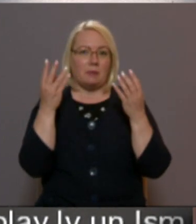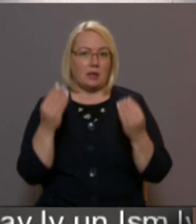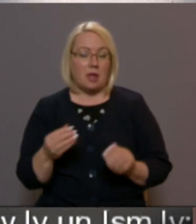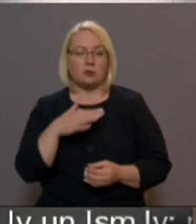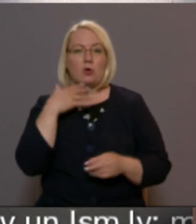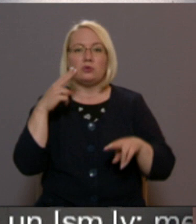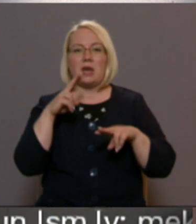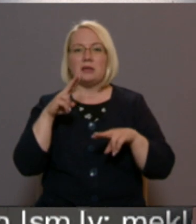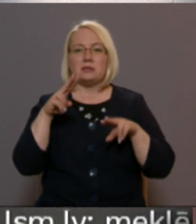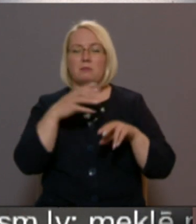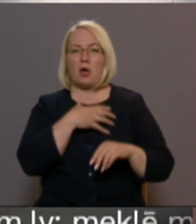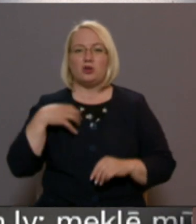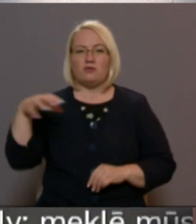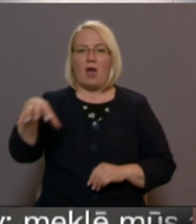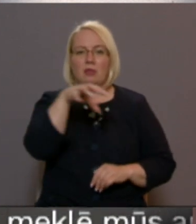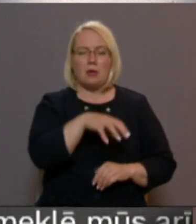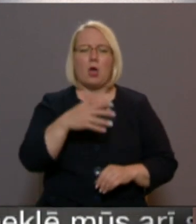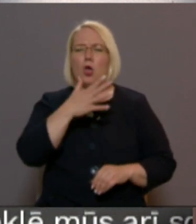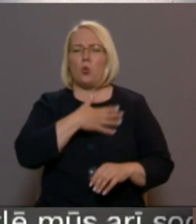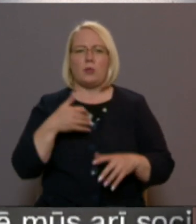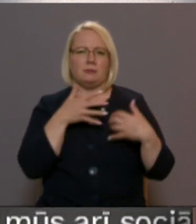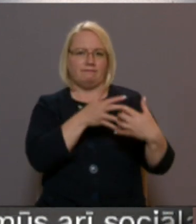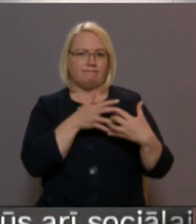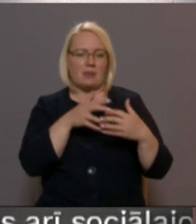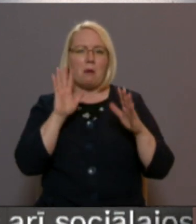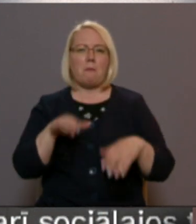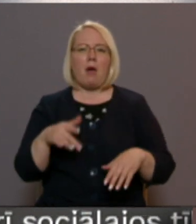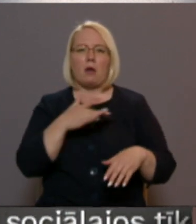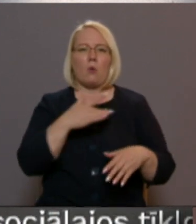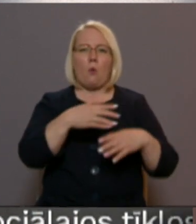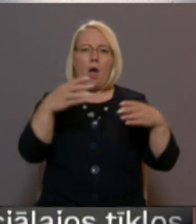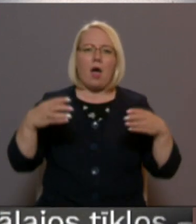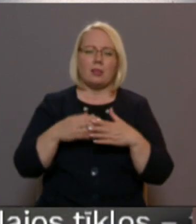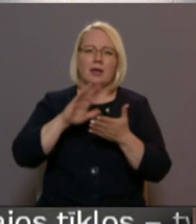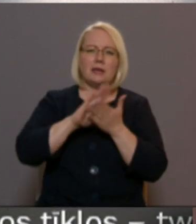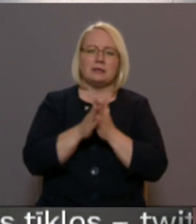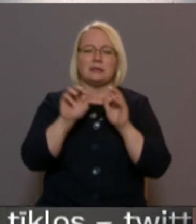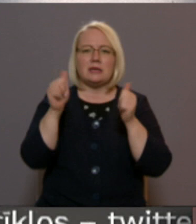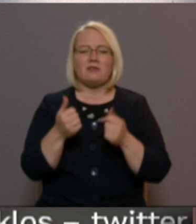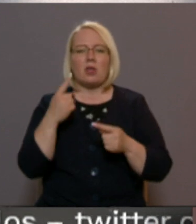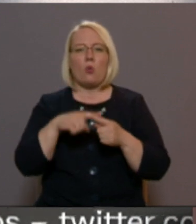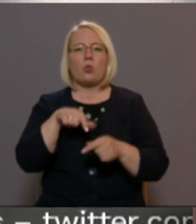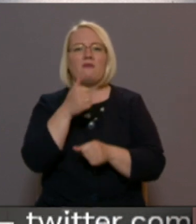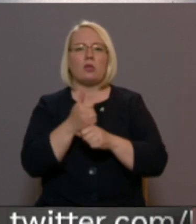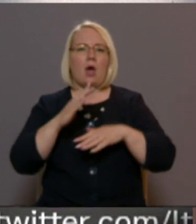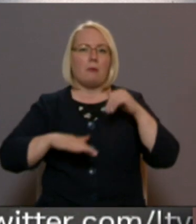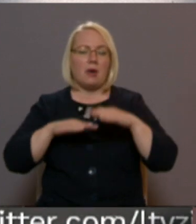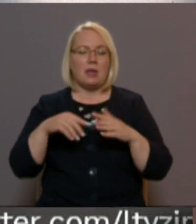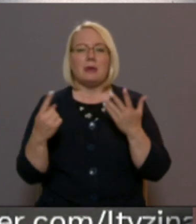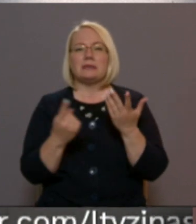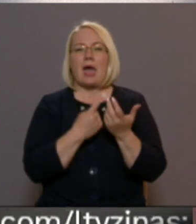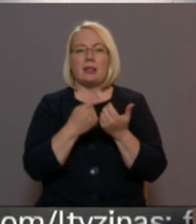daudzās vietvarās noteikti saspringtas politiskās cīņas par koalīcijas izveidu un vadošajiem amatiem. Skaitliskā ziņā